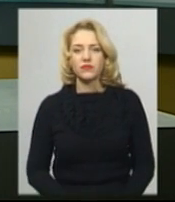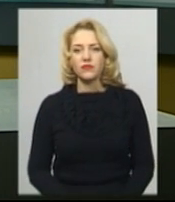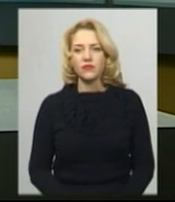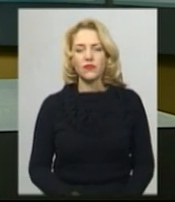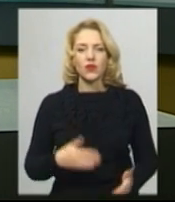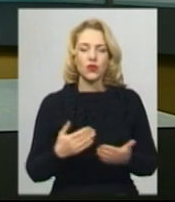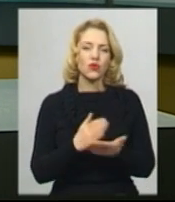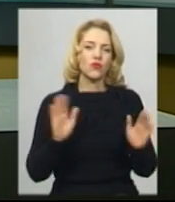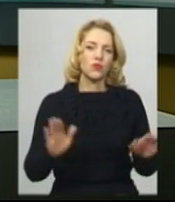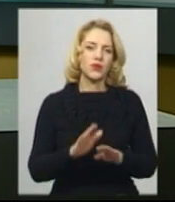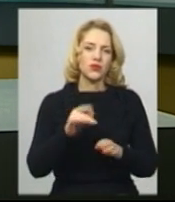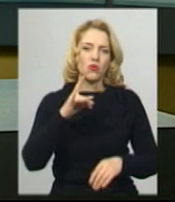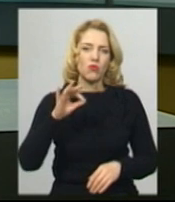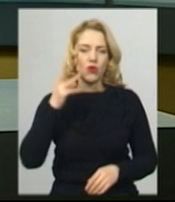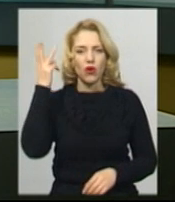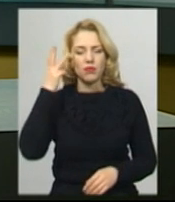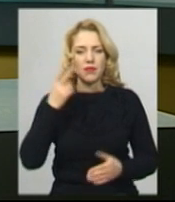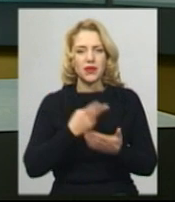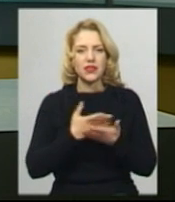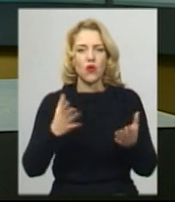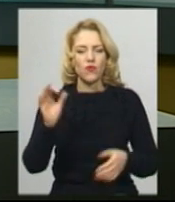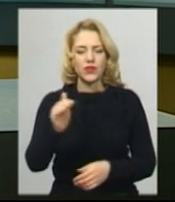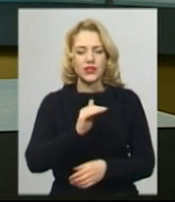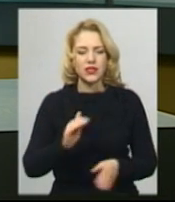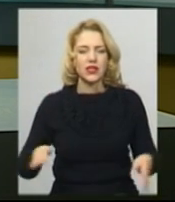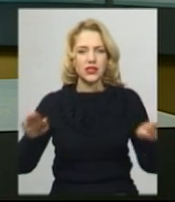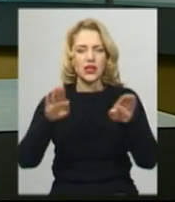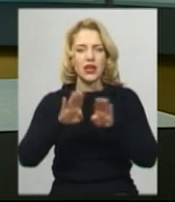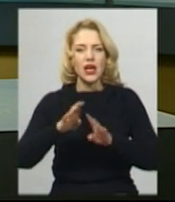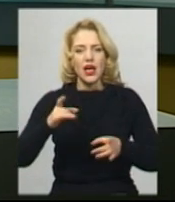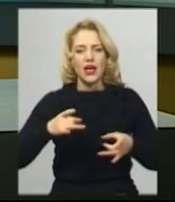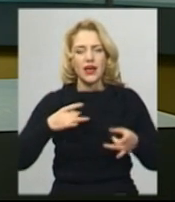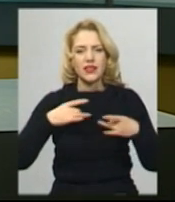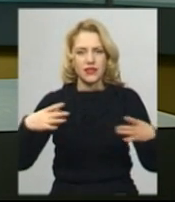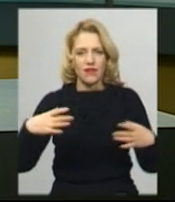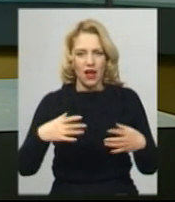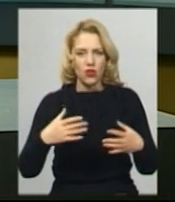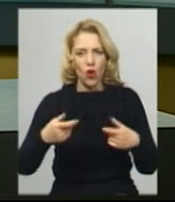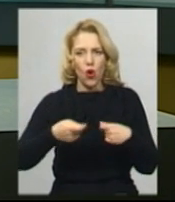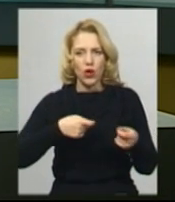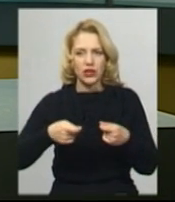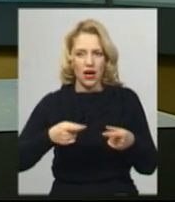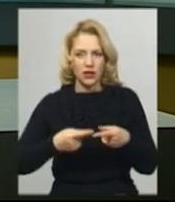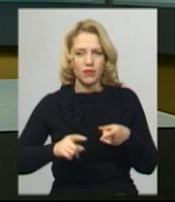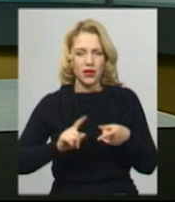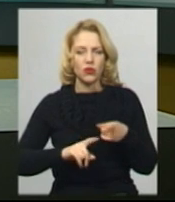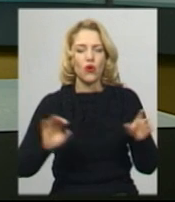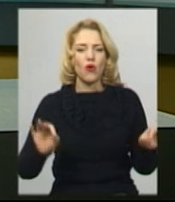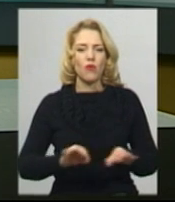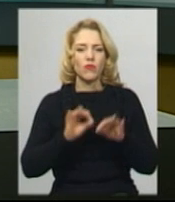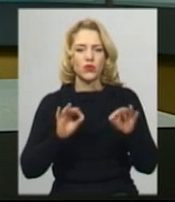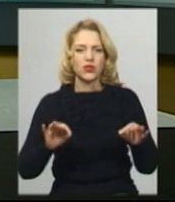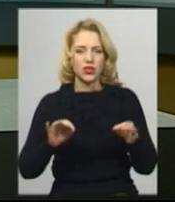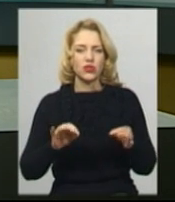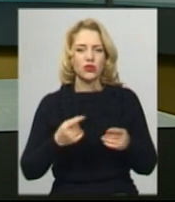Нову пісню про Хмельницький презентували на офіційному закритті Різдвяного ярмарку в обласному центрі. Музичну композицію «Ми над Бугом»